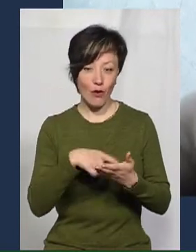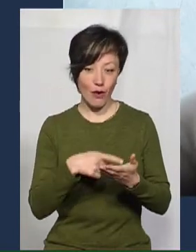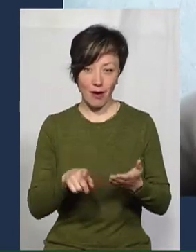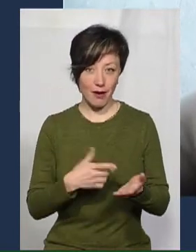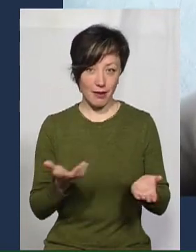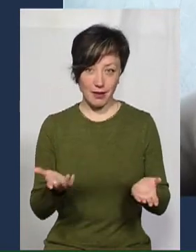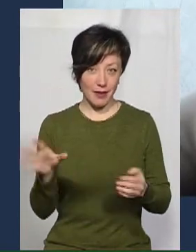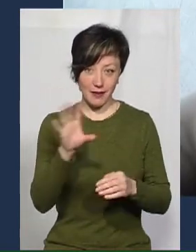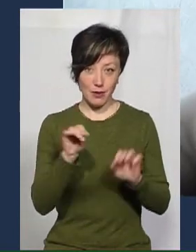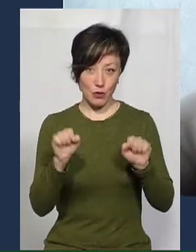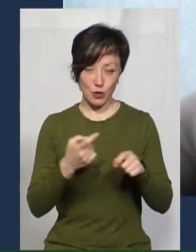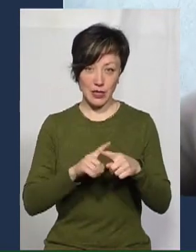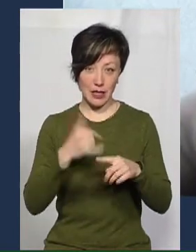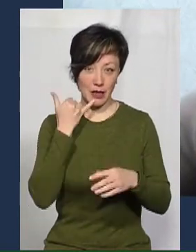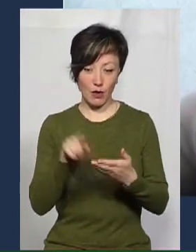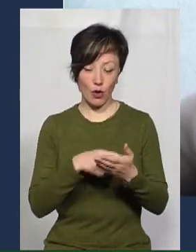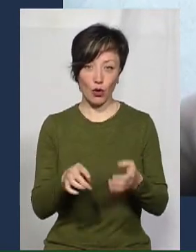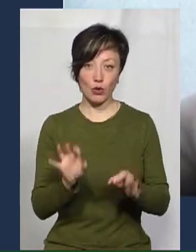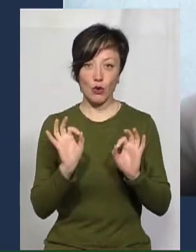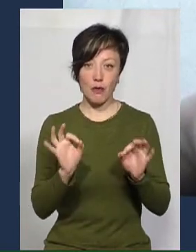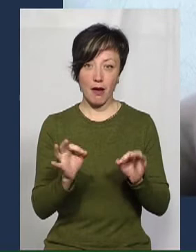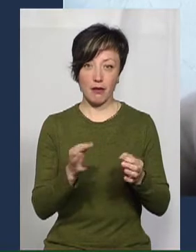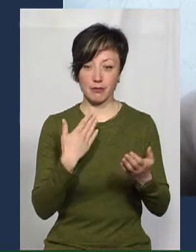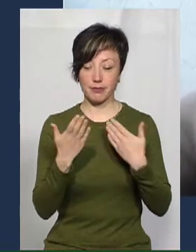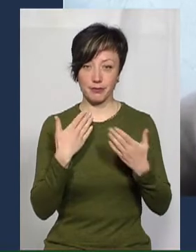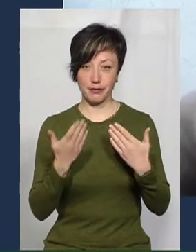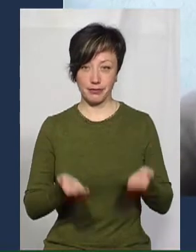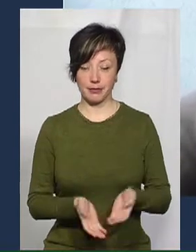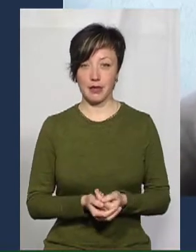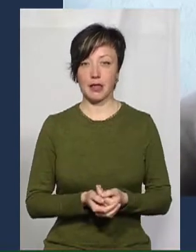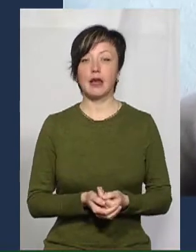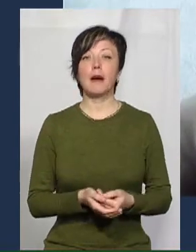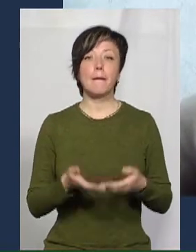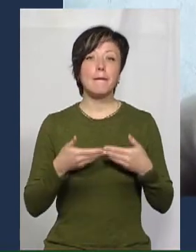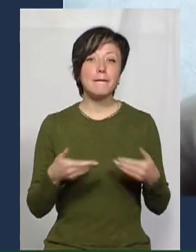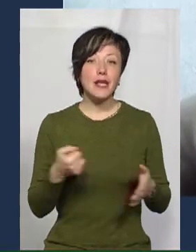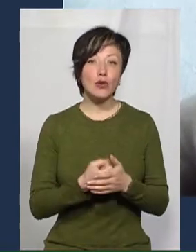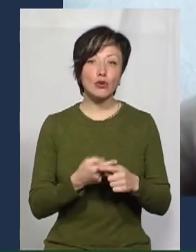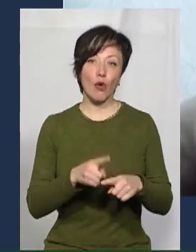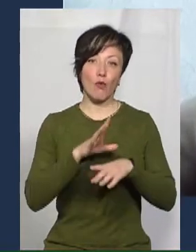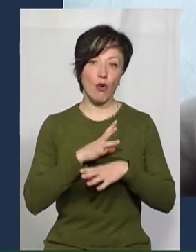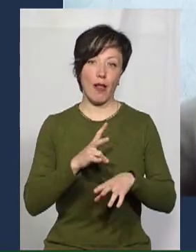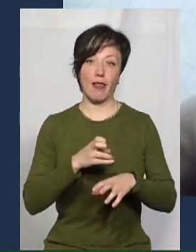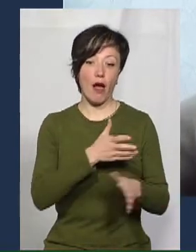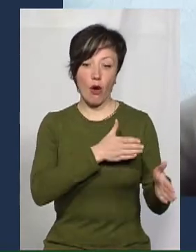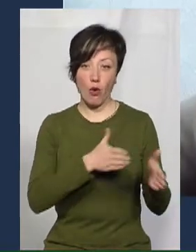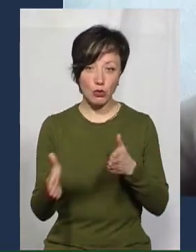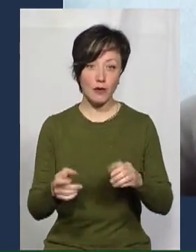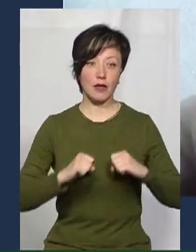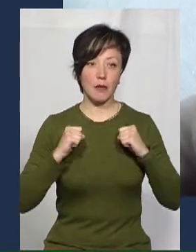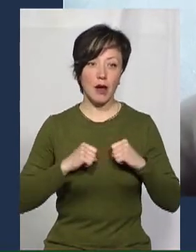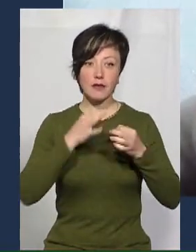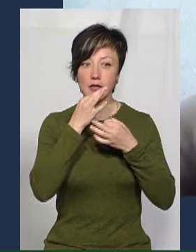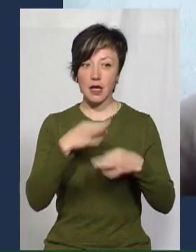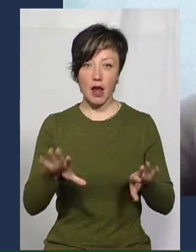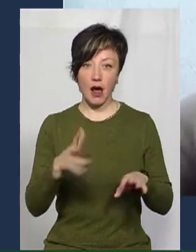можуть з цих телефонів нормально підтримувати зв'язок. Ми до цього були не готові, але ми намагаємося всіляко